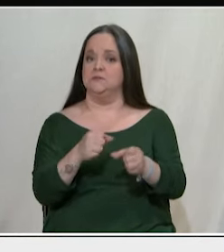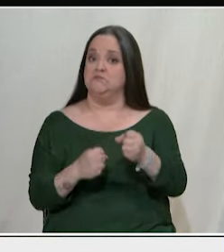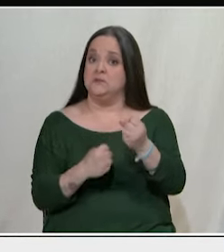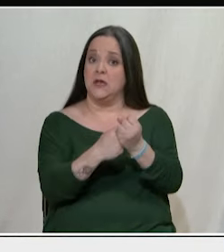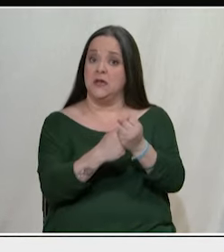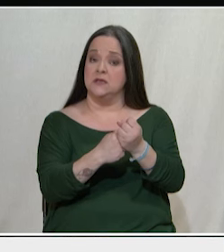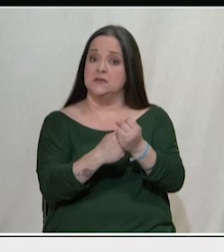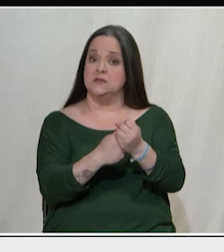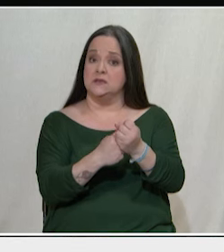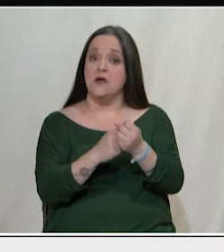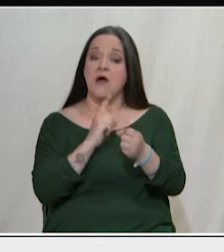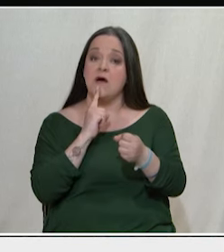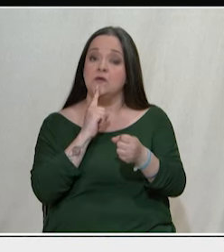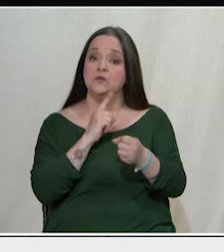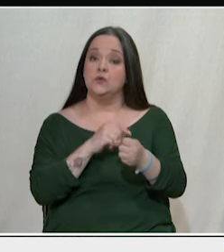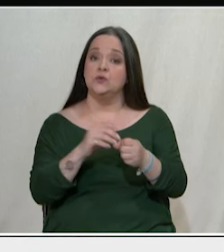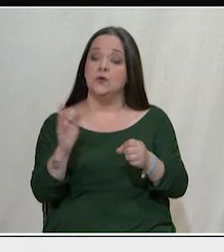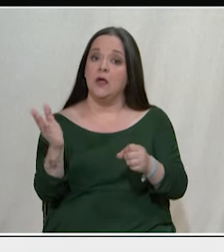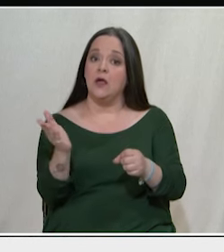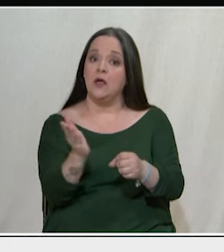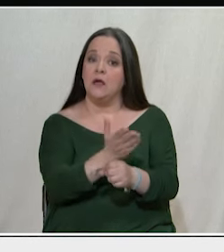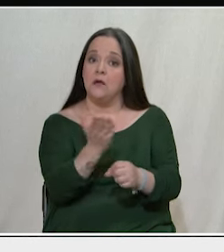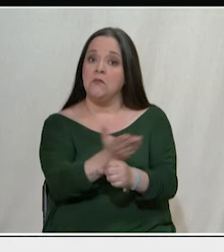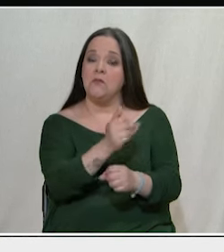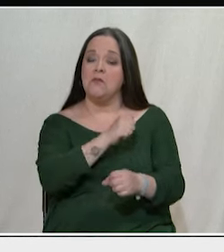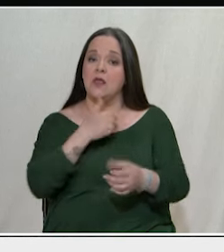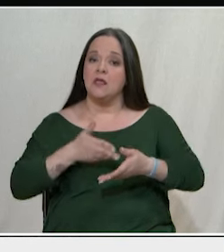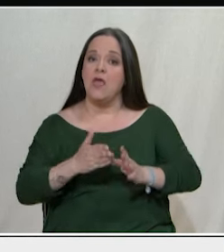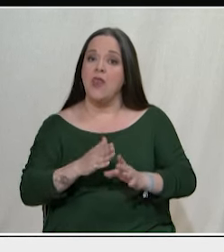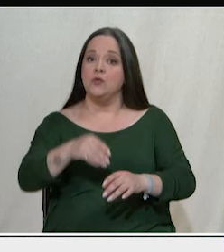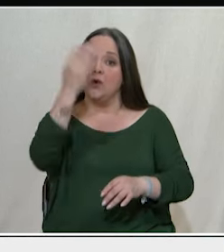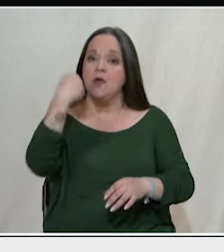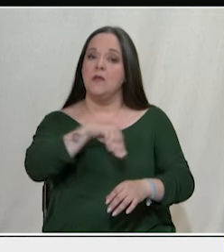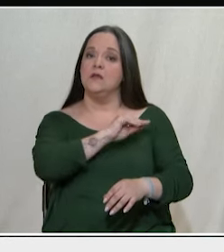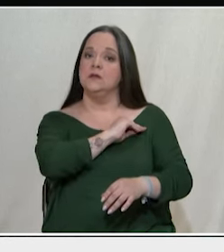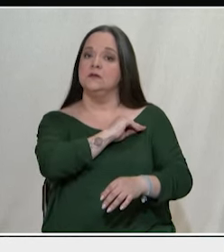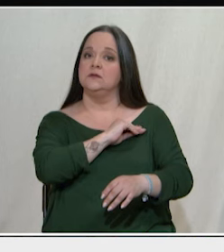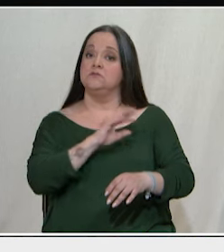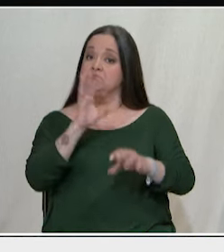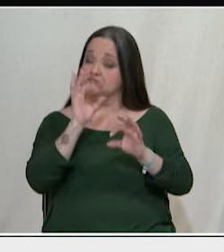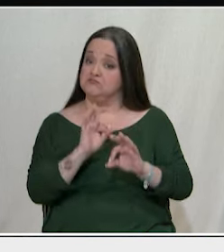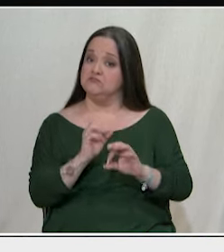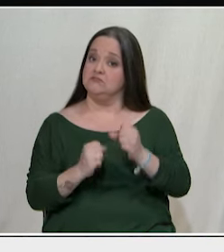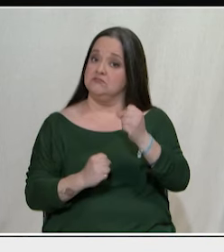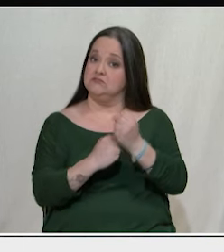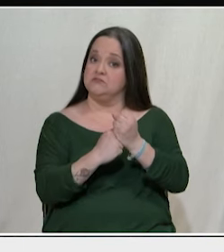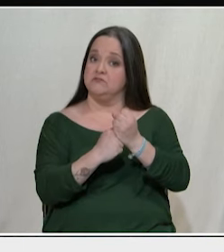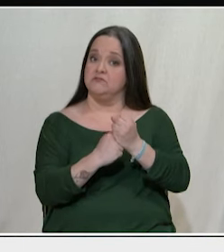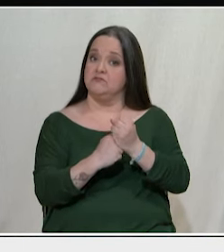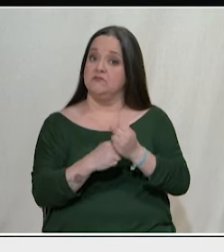αυτή τη γενοκτονία. Έχει υιοθετήσει πλήρως τη σιωνιστική προπαγάνδα περί της